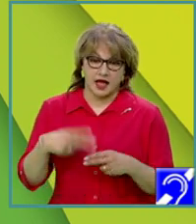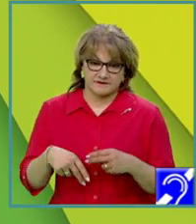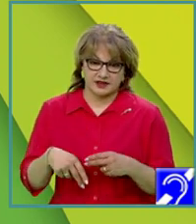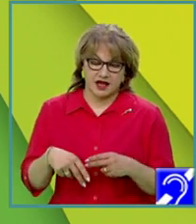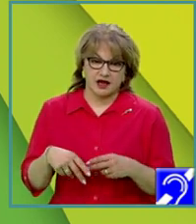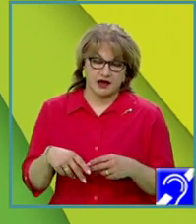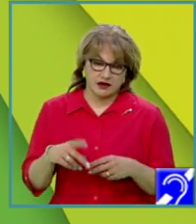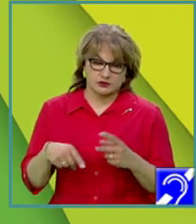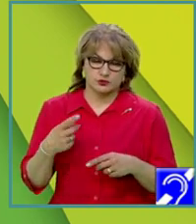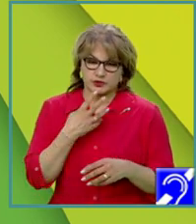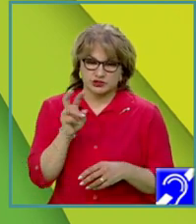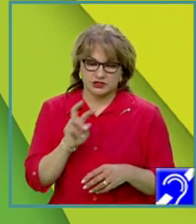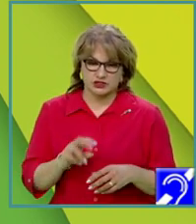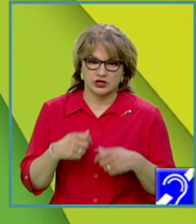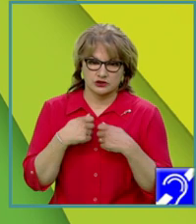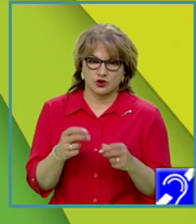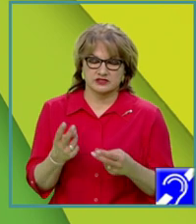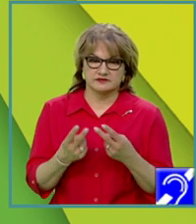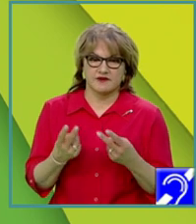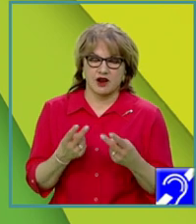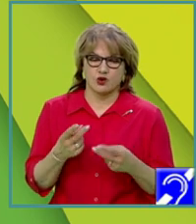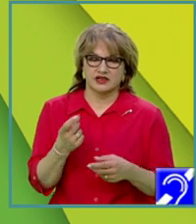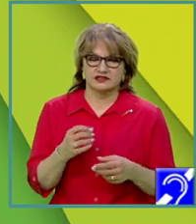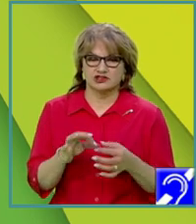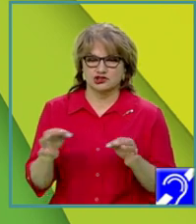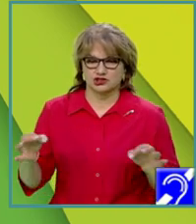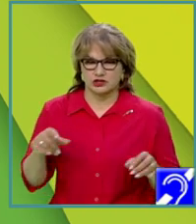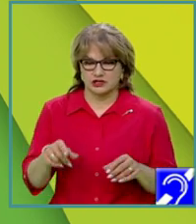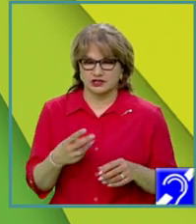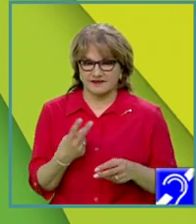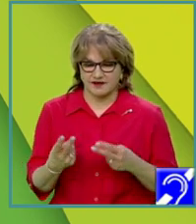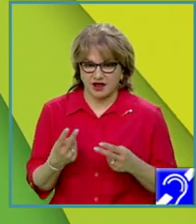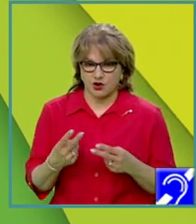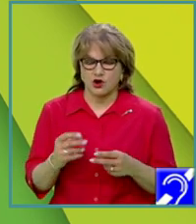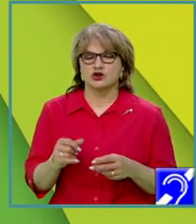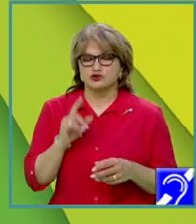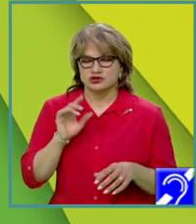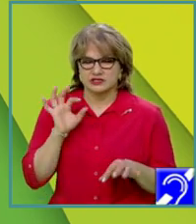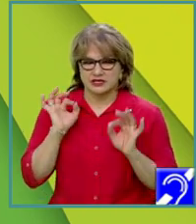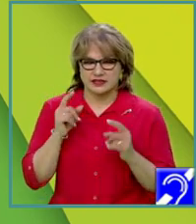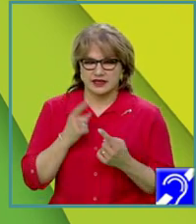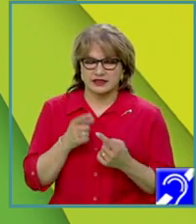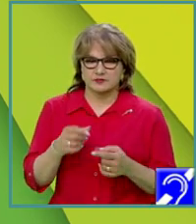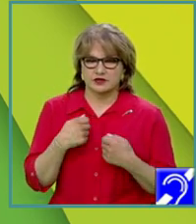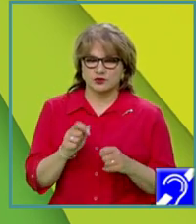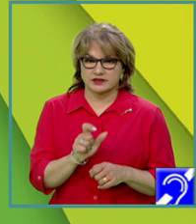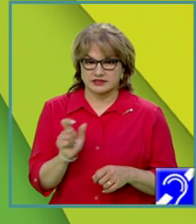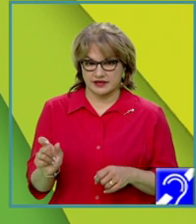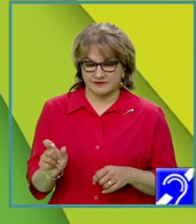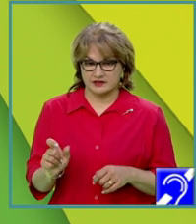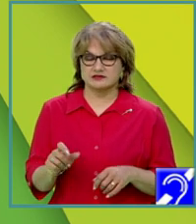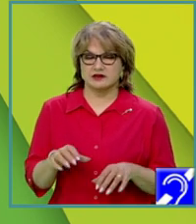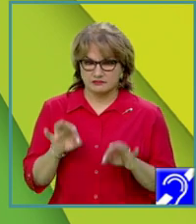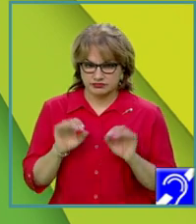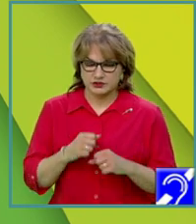după ce se citesc toate valorile din șirul de valori și se determină toate secvențele, se